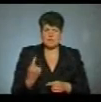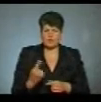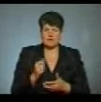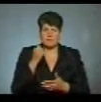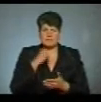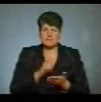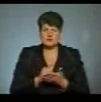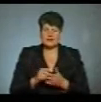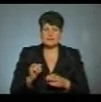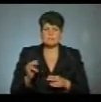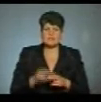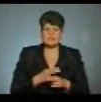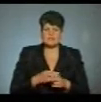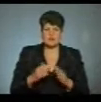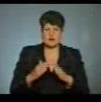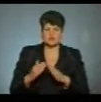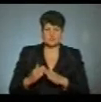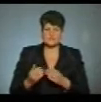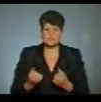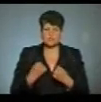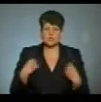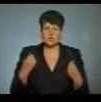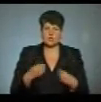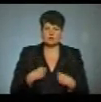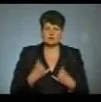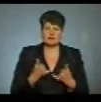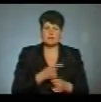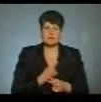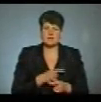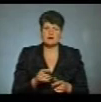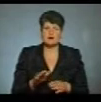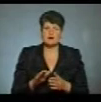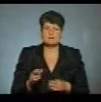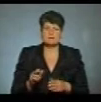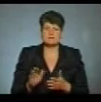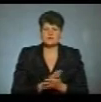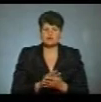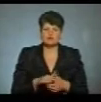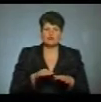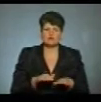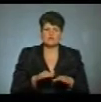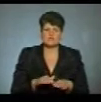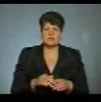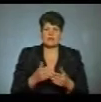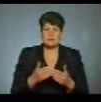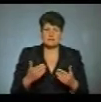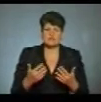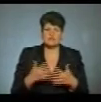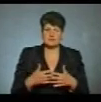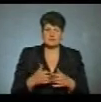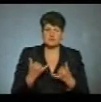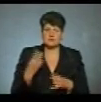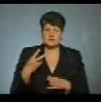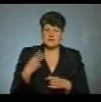безхатченків. Захисні костюми для медиків безкоштовно шиють на меблевій фабриці в Байковецькій громаді. Сьогодні